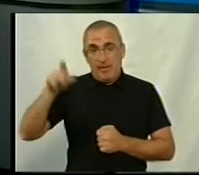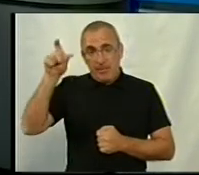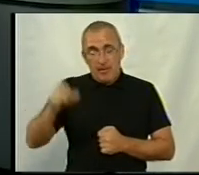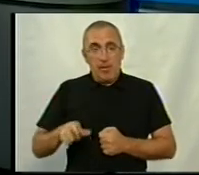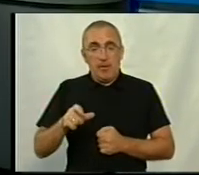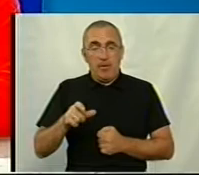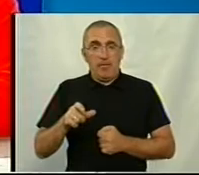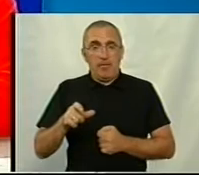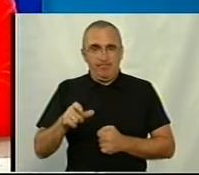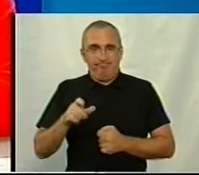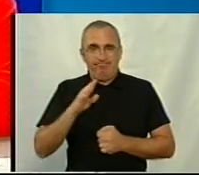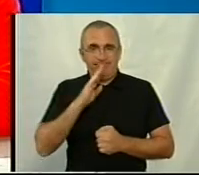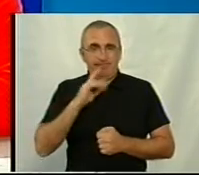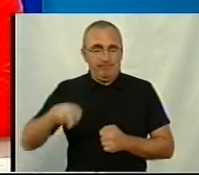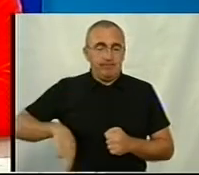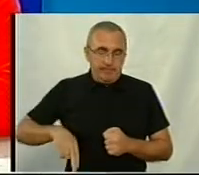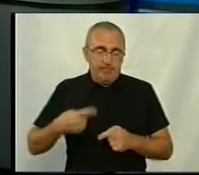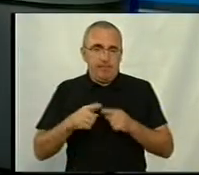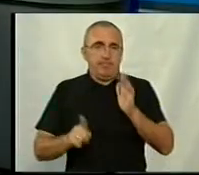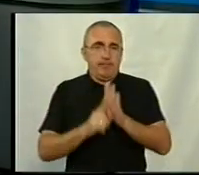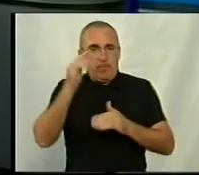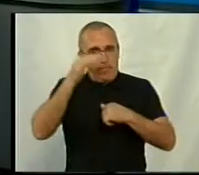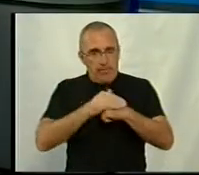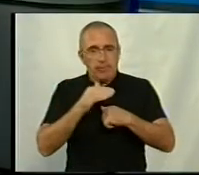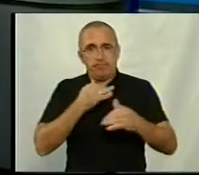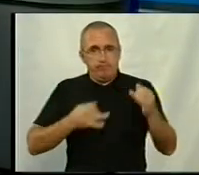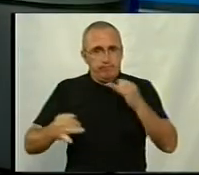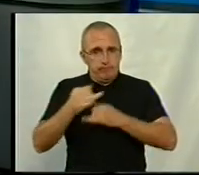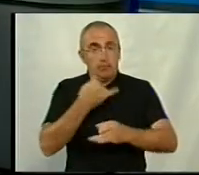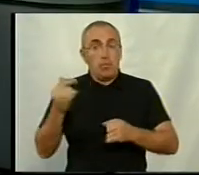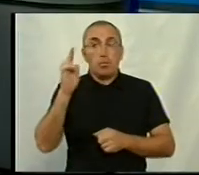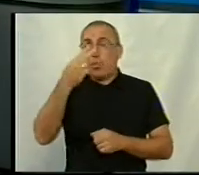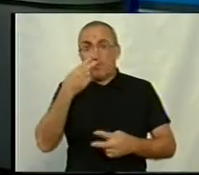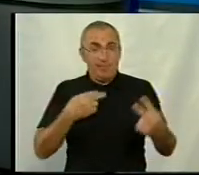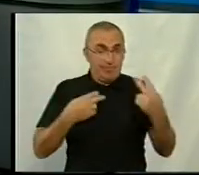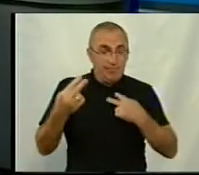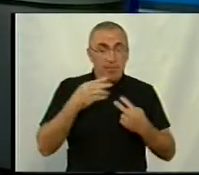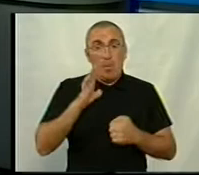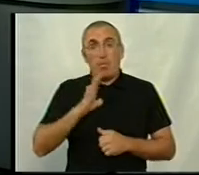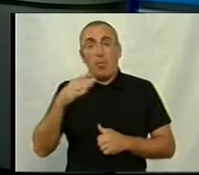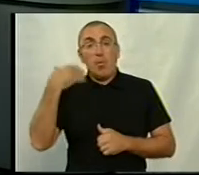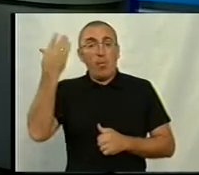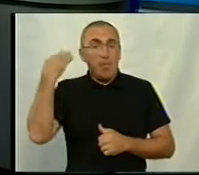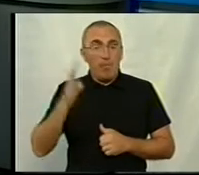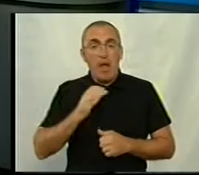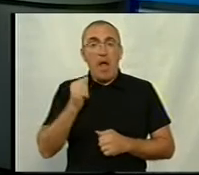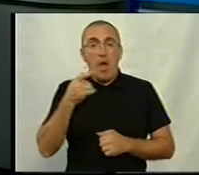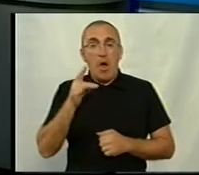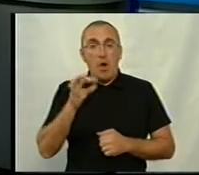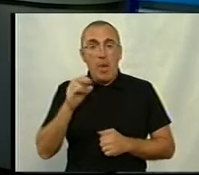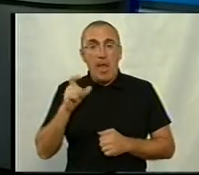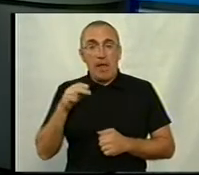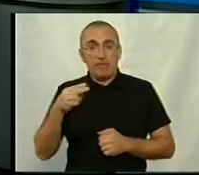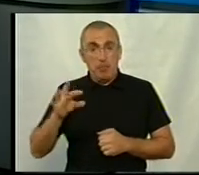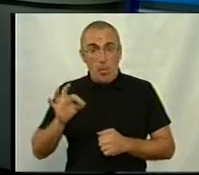«УкрАгроекспо». Добрий вечір. Добрий вечір. Всі, хто нас зараз дивиться і всі, хто був колись на «Агроекспо» попередніх